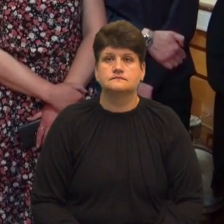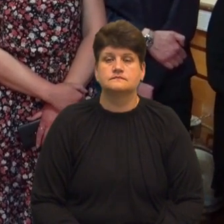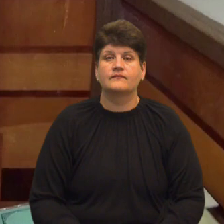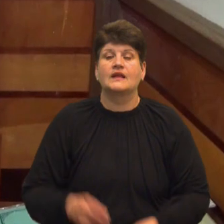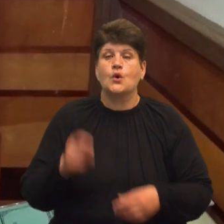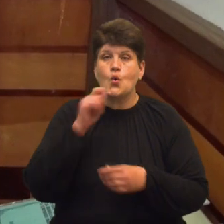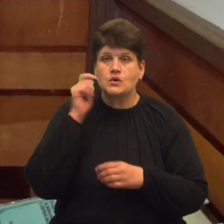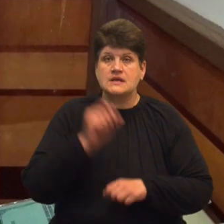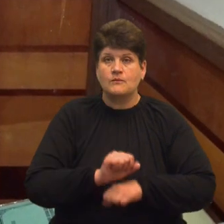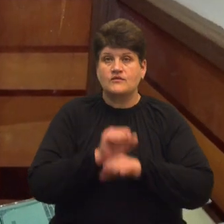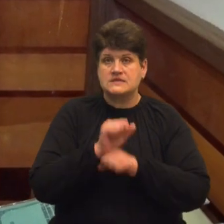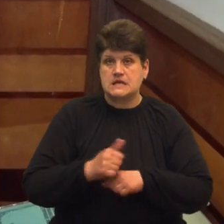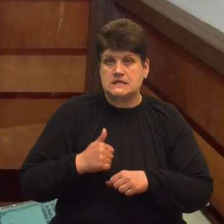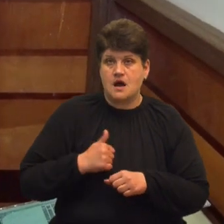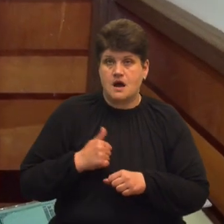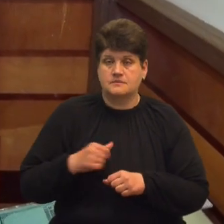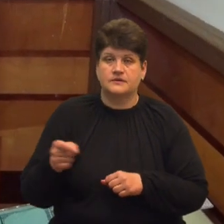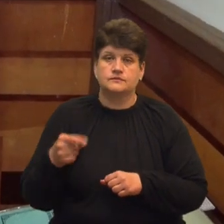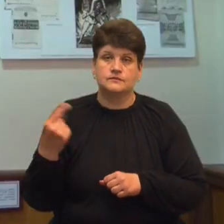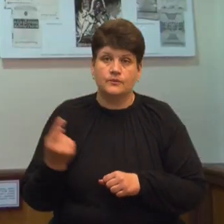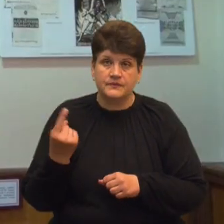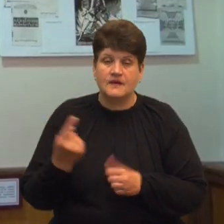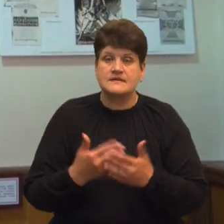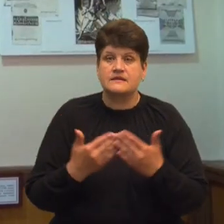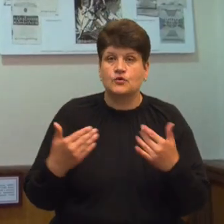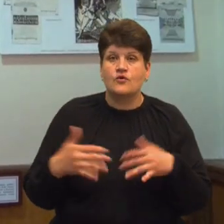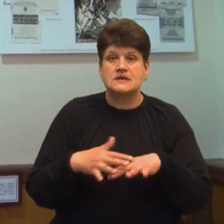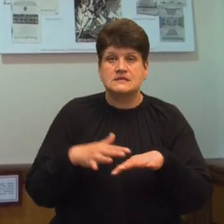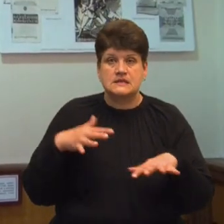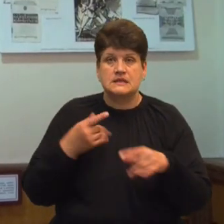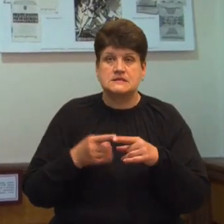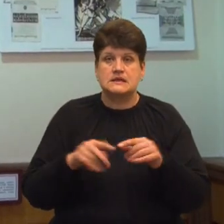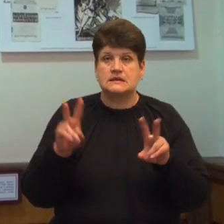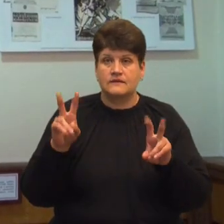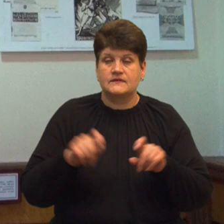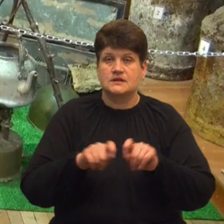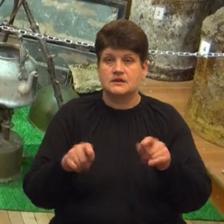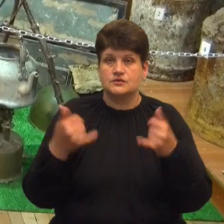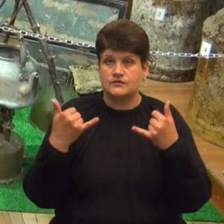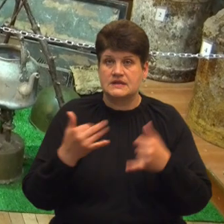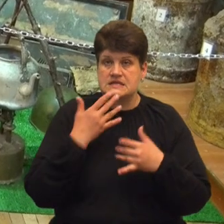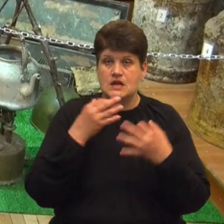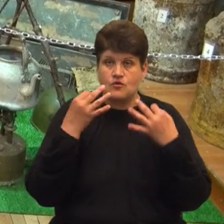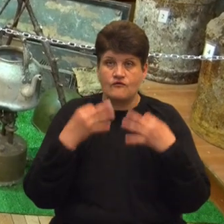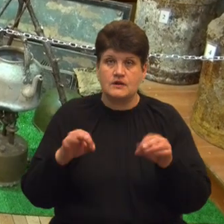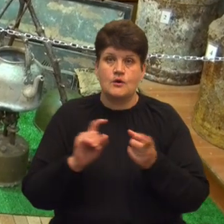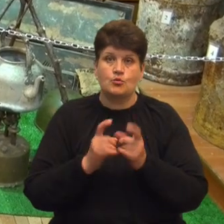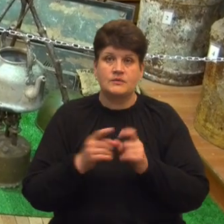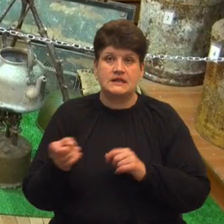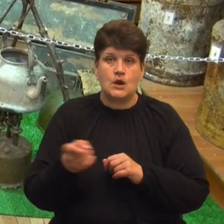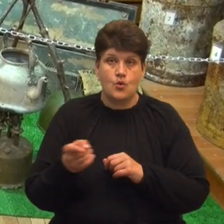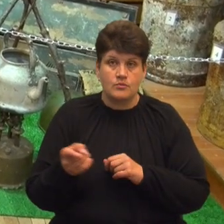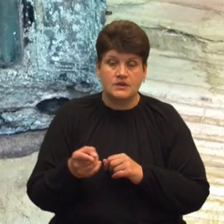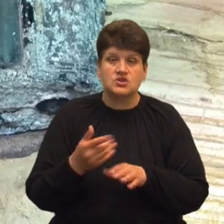Українська повстанська армія на Тернопільщині. Виставковий зал з такою назвою відкрили сьогодні у Музеї національно-визвольної боротьби Тернопільщини.